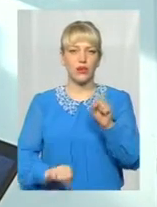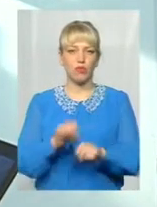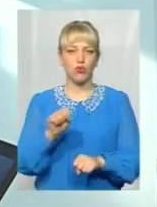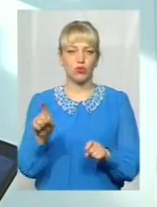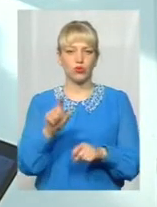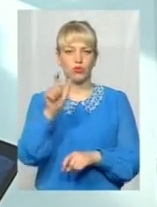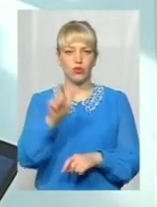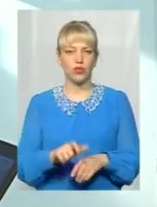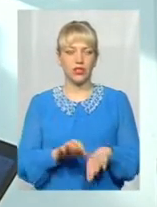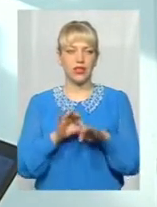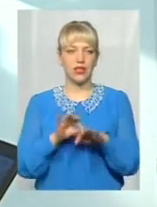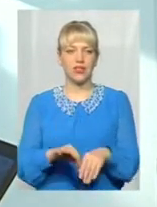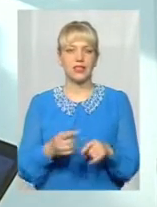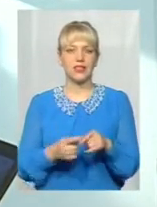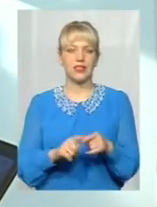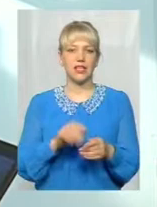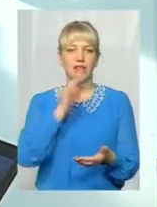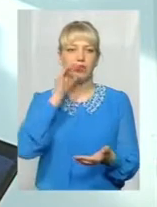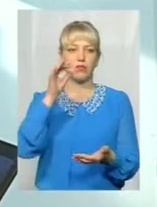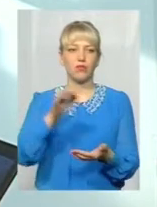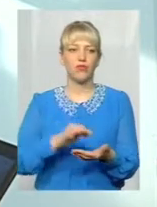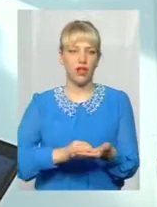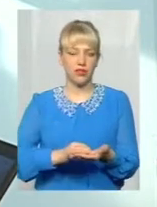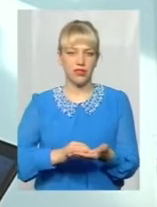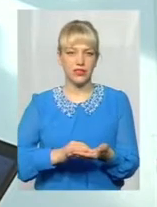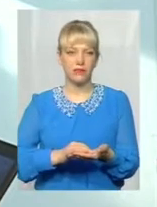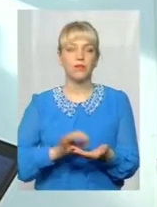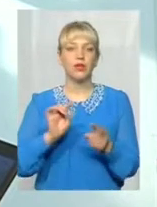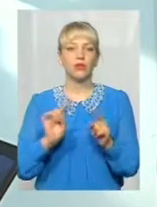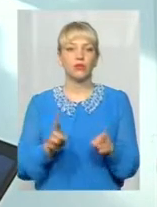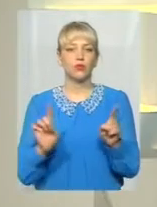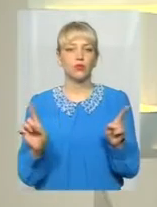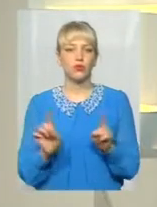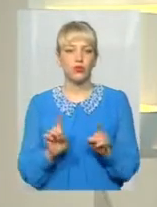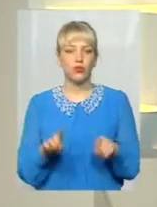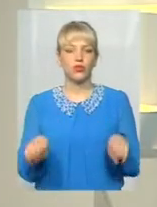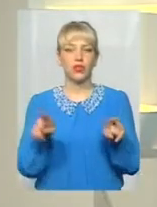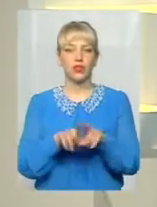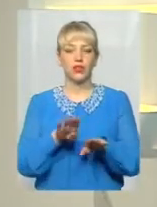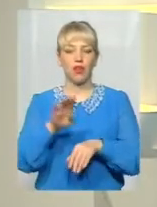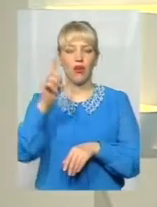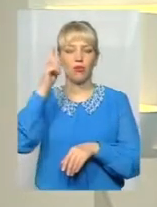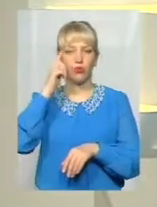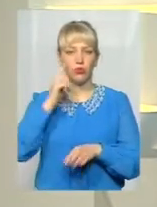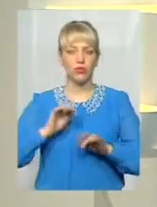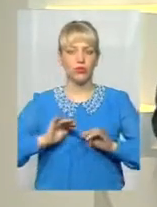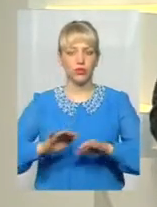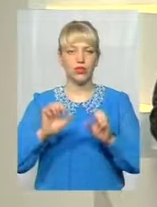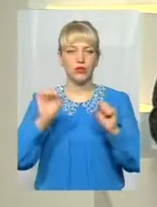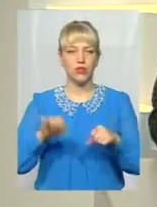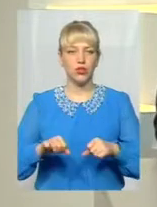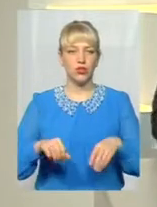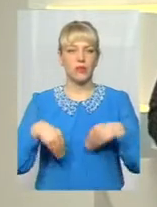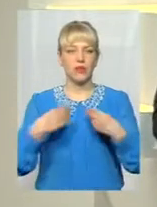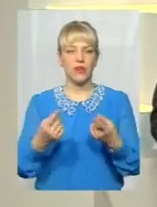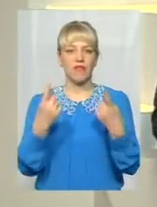людина понесла ця відповідальність, тому що такі необдумані дії можуть призвести до великої біди і великих матеріальних